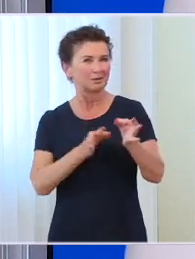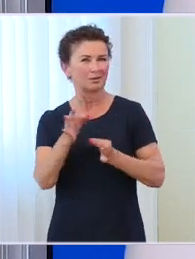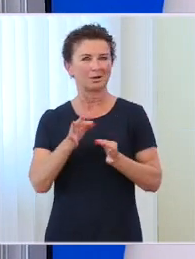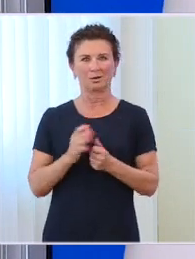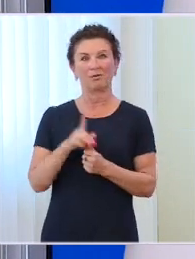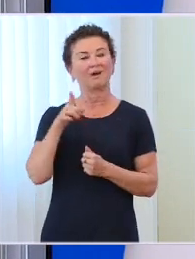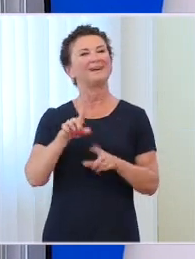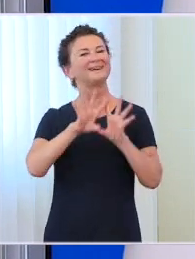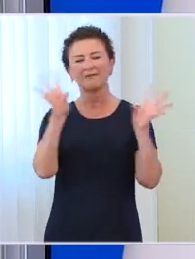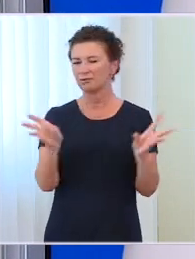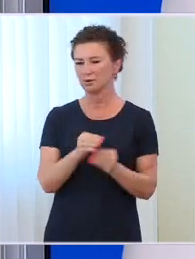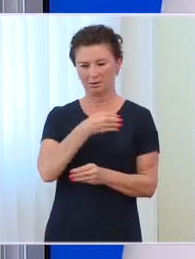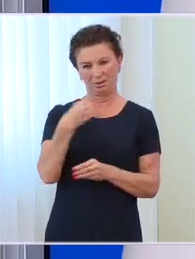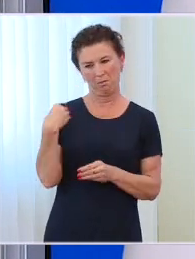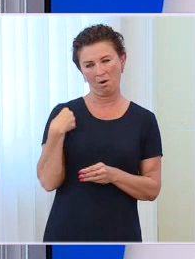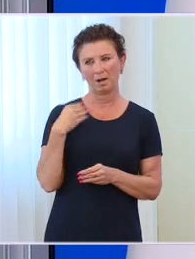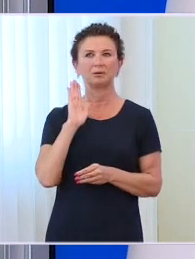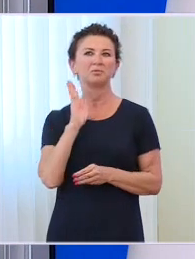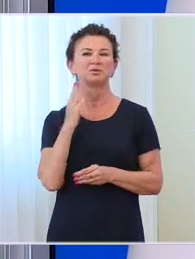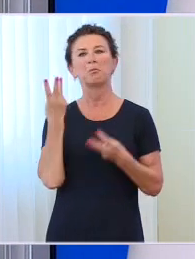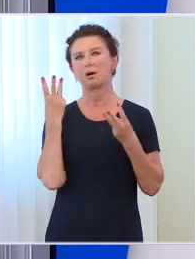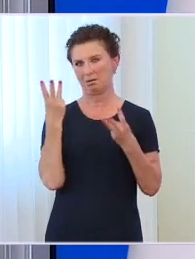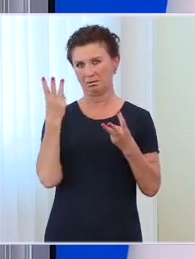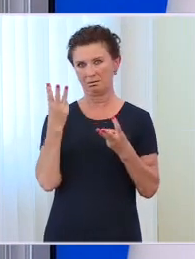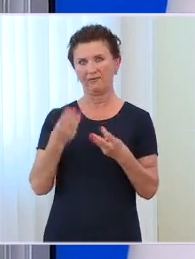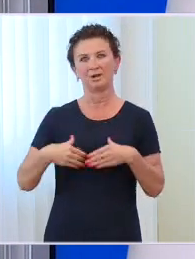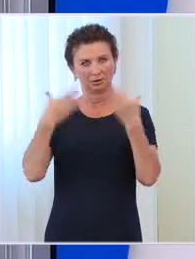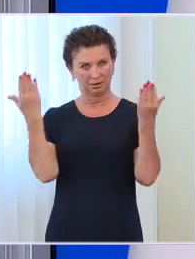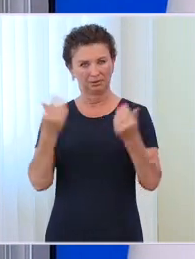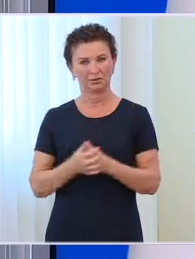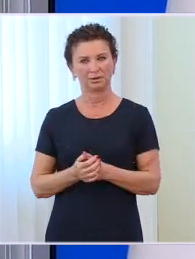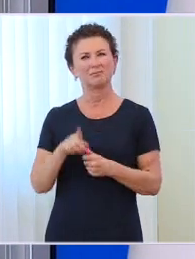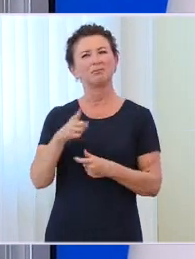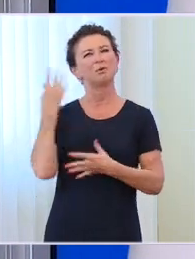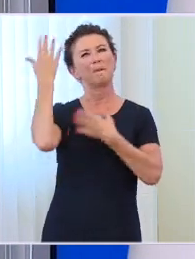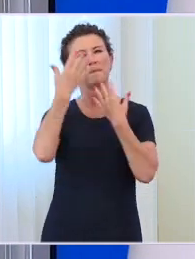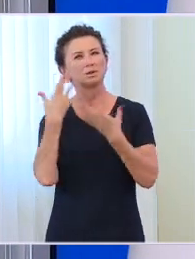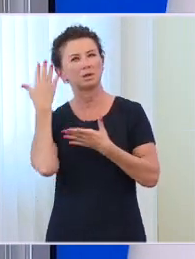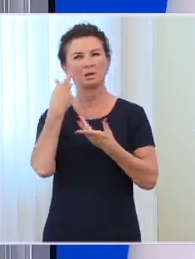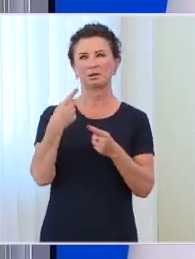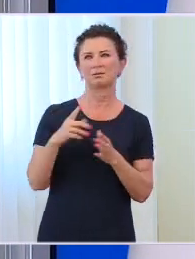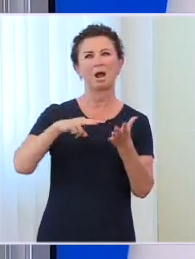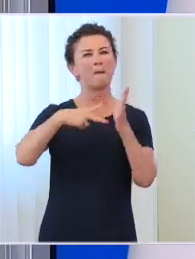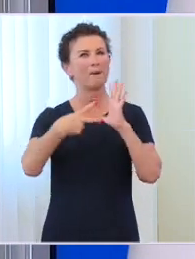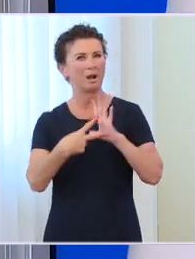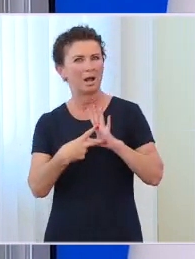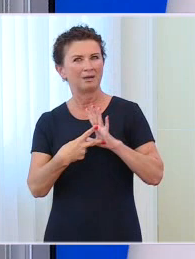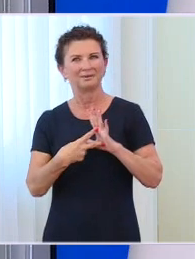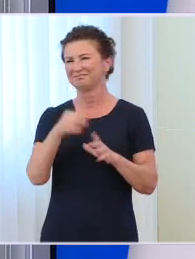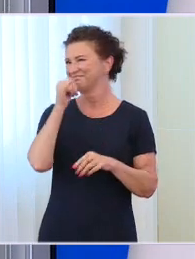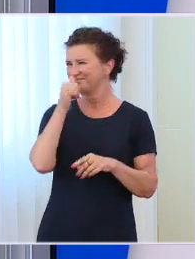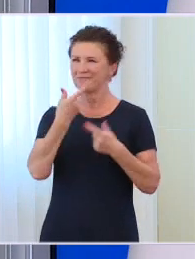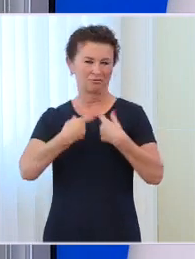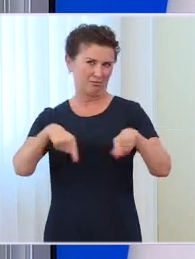marzenia i plany, które snuliśmy przez tak długo i które ciągle pozostawały w sferze nieziszczonych planów,